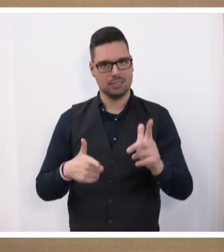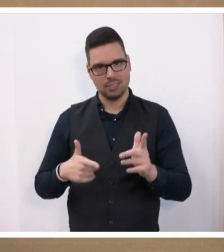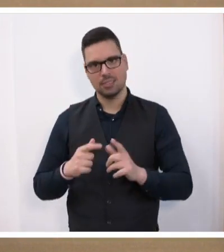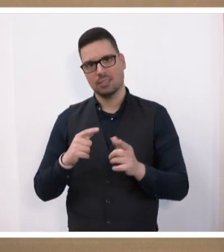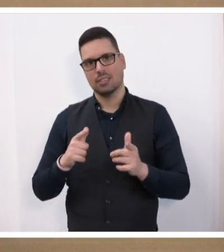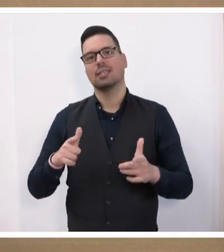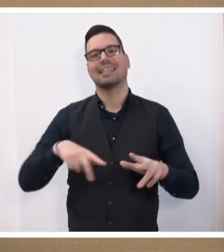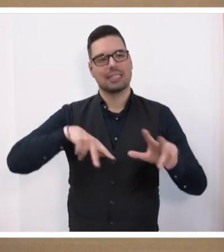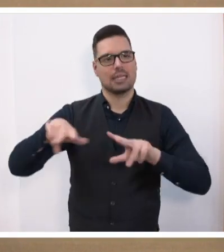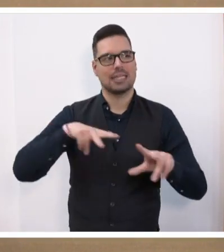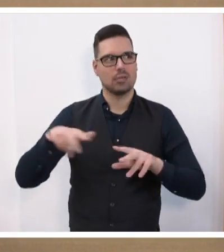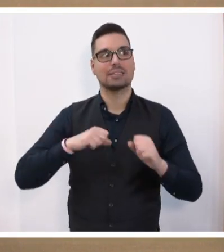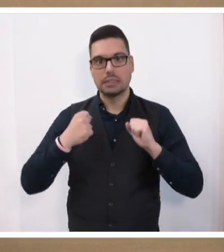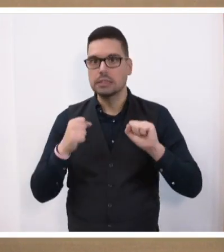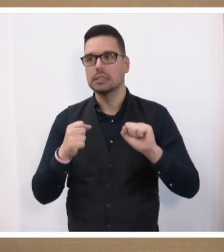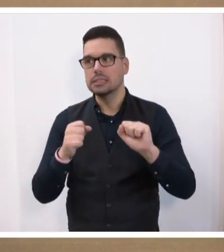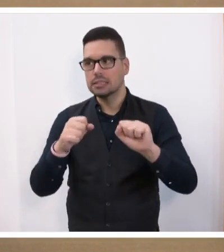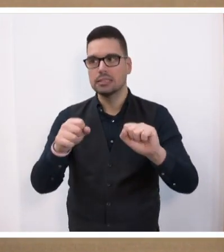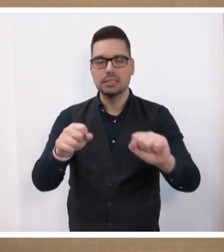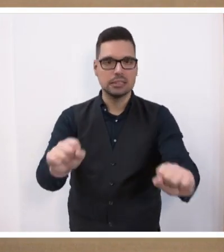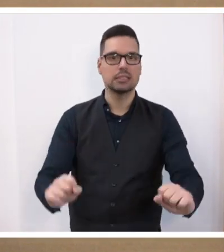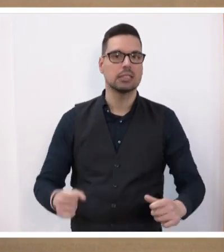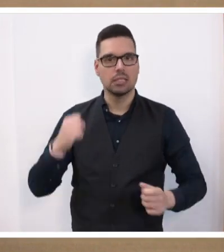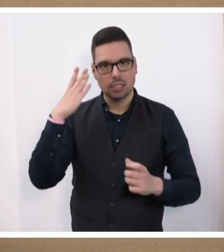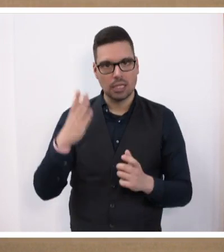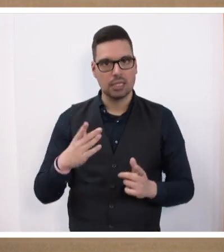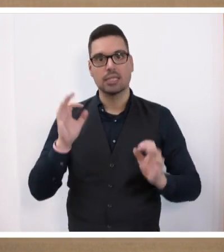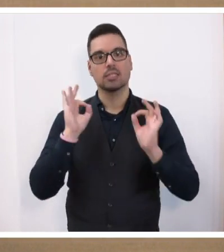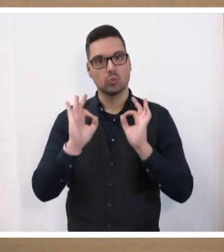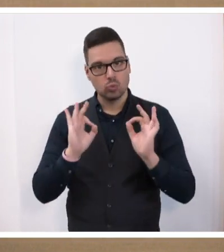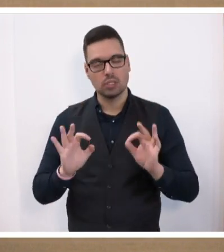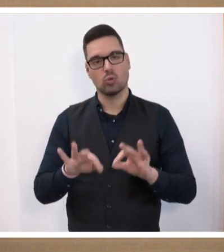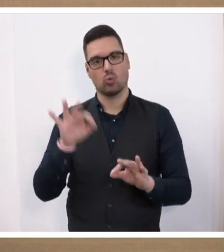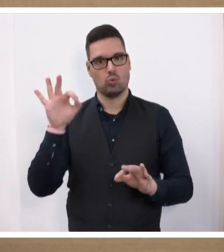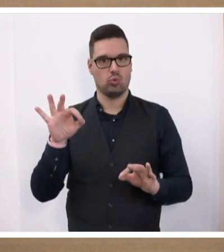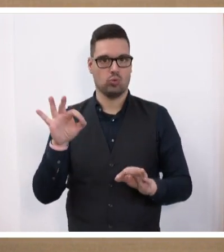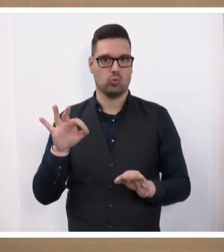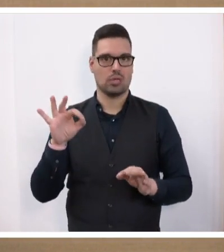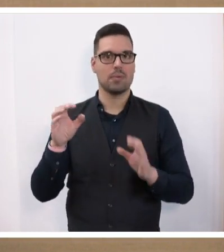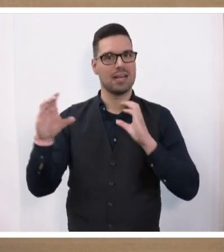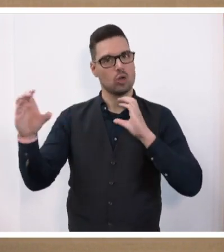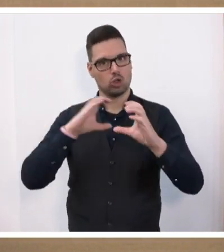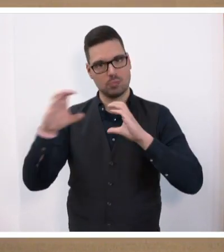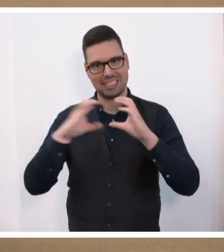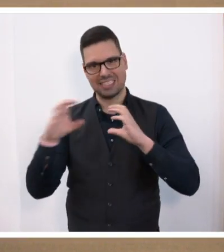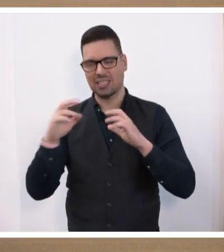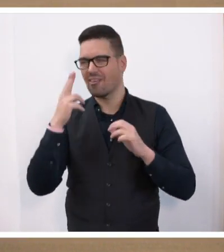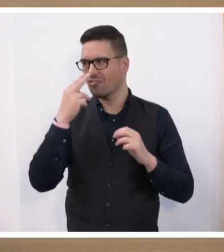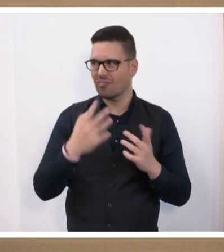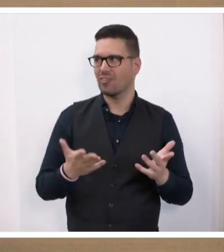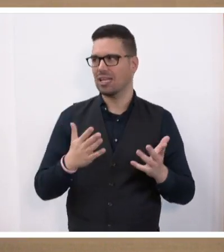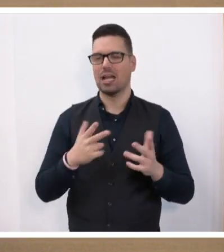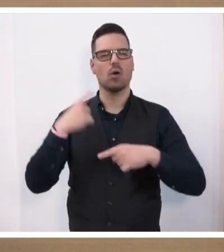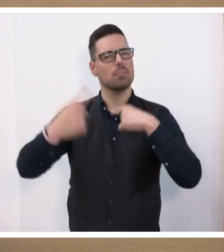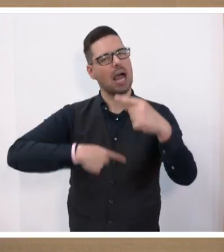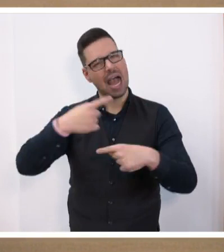Ich glaube, dass Sie sich wirklich redlich bemüht haben und redlich bemühen, dass es zu einer guten Lösung kommt. Aber die kommunikativen Fehler, aber auch die Fehler im